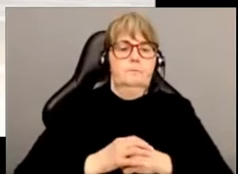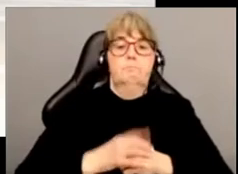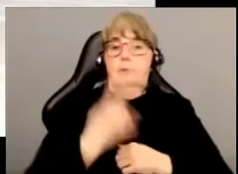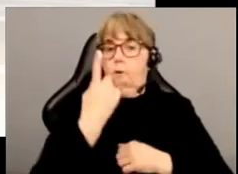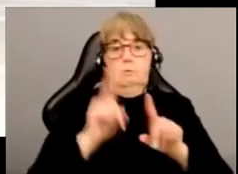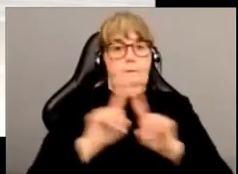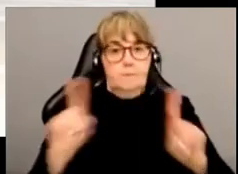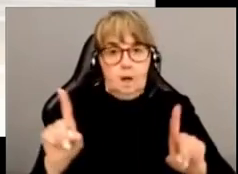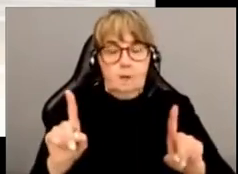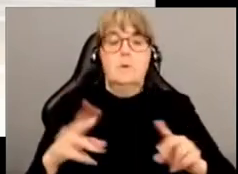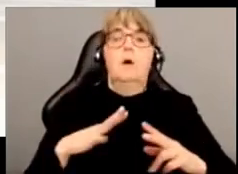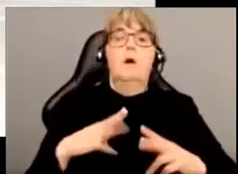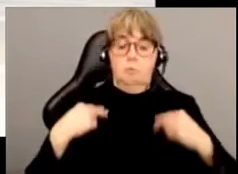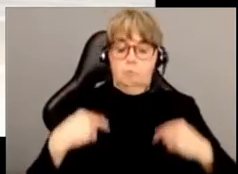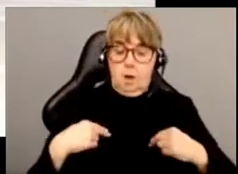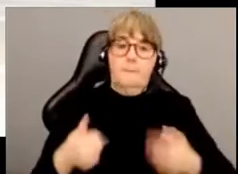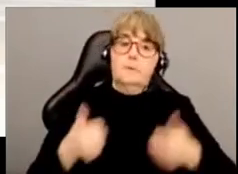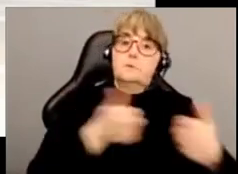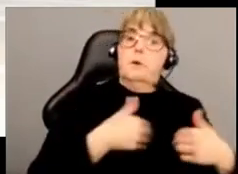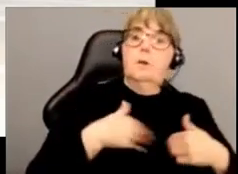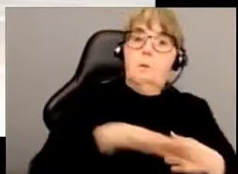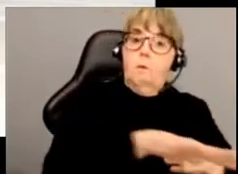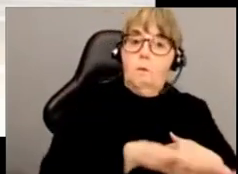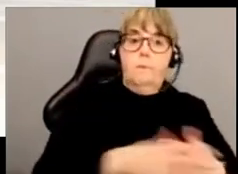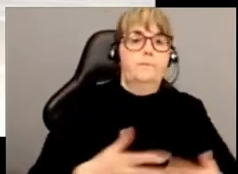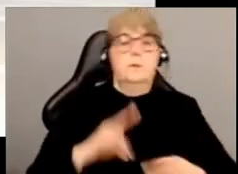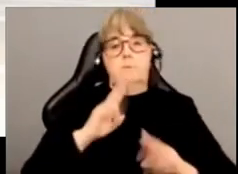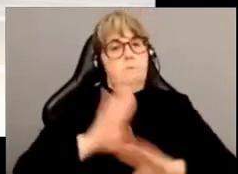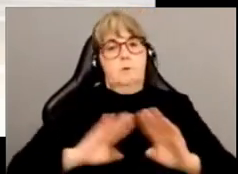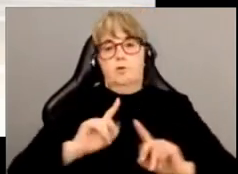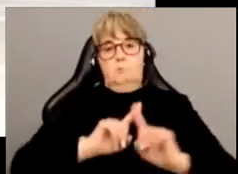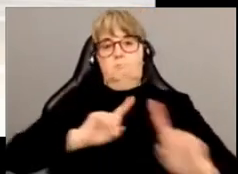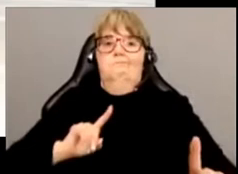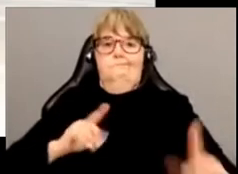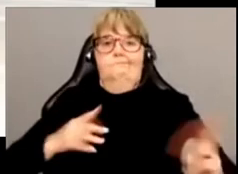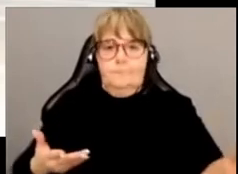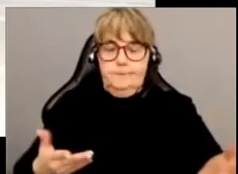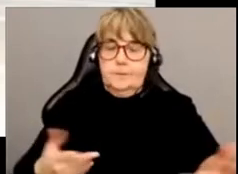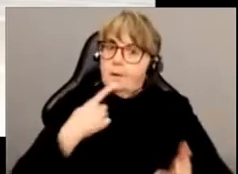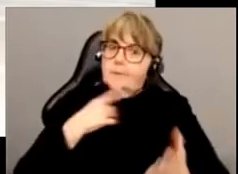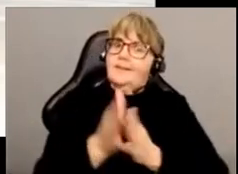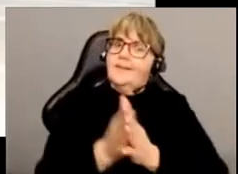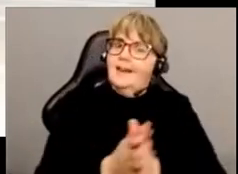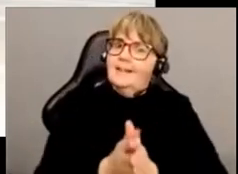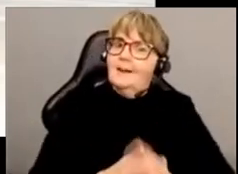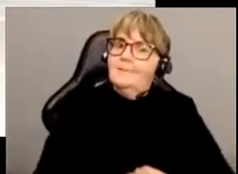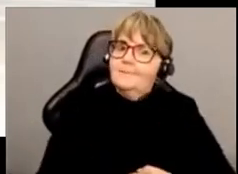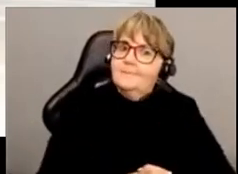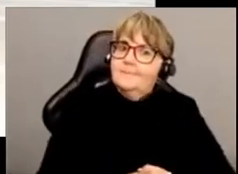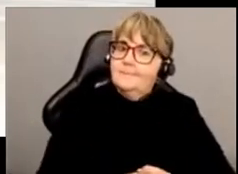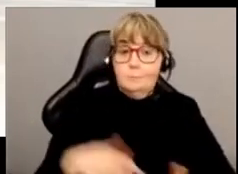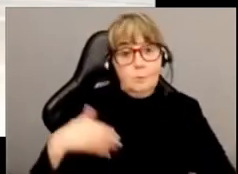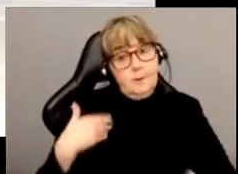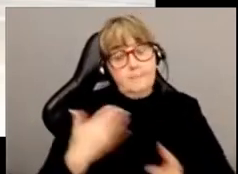entre les humains et les autres animaux est purement biologique. Ça, c'est intéressant, parce que par ailleurs,